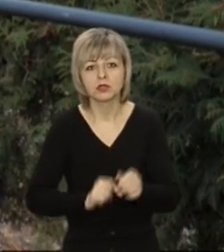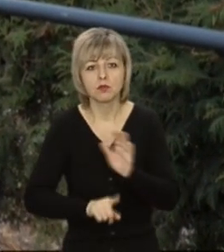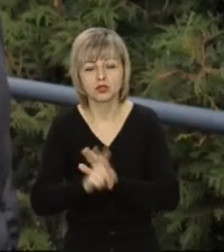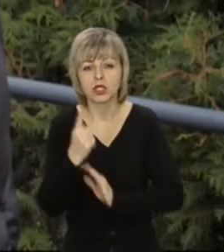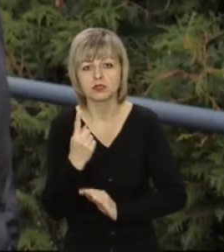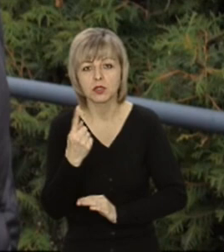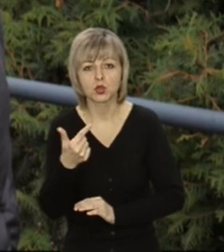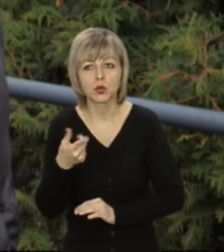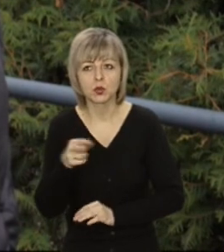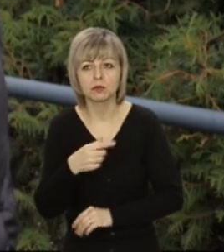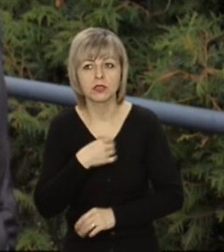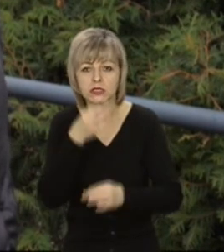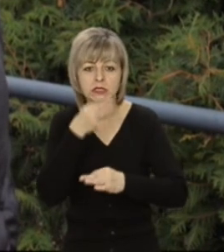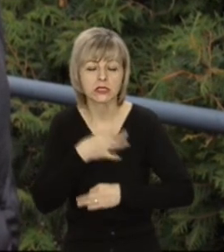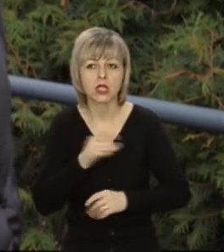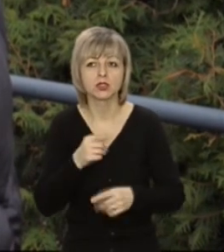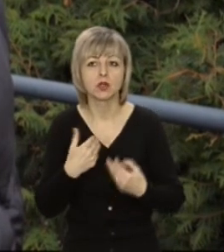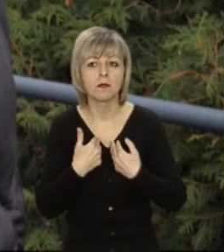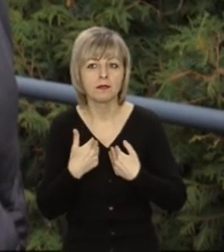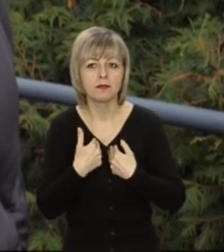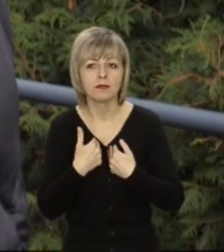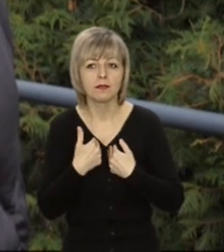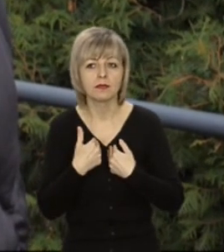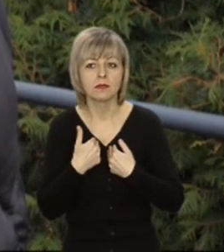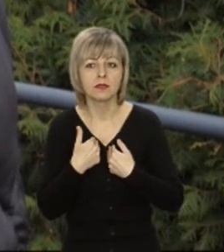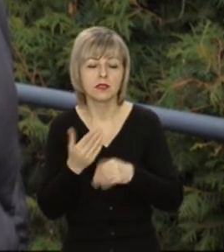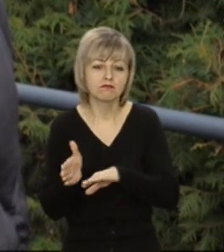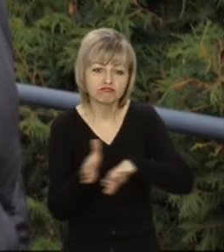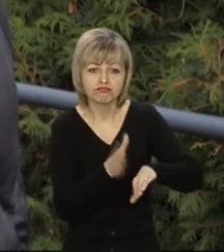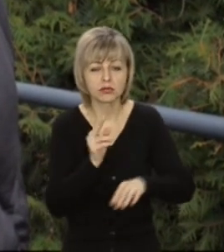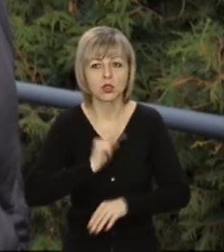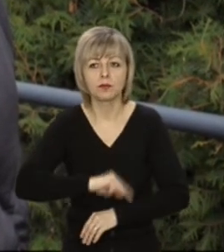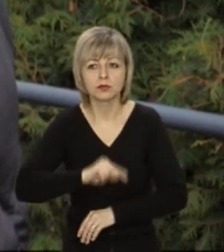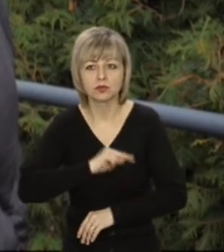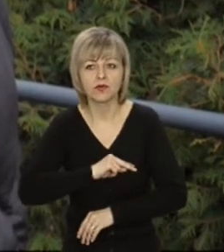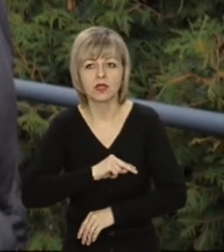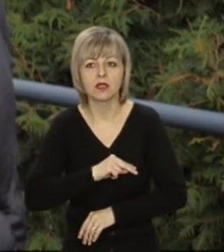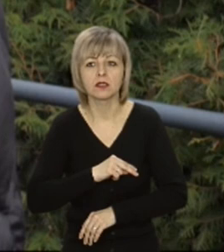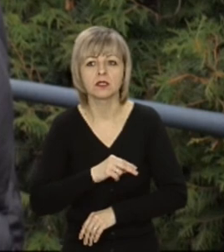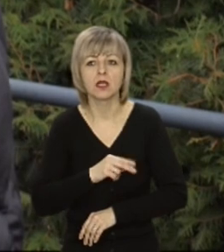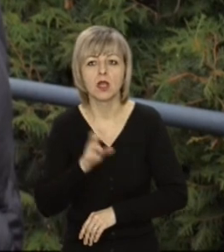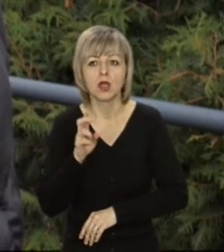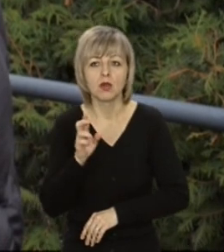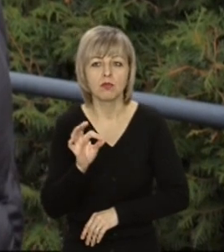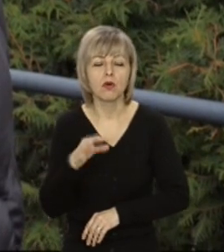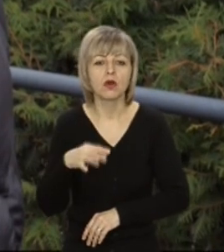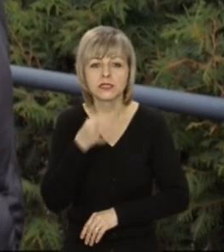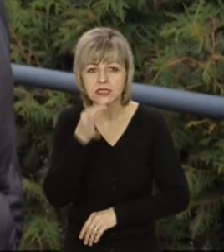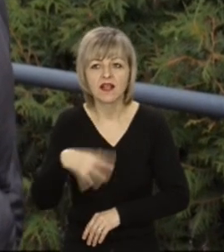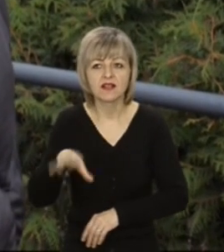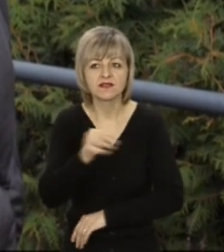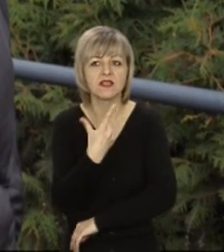грудня. Мені пригрозили, що мене відсторонять від роботи, тому що сказали усім